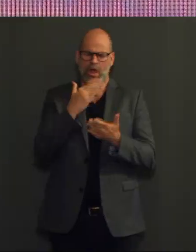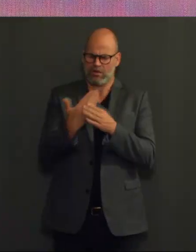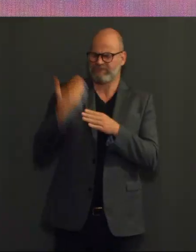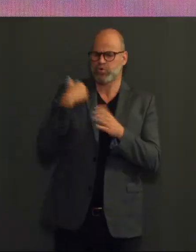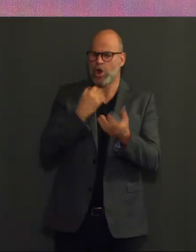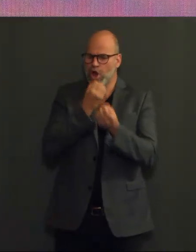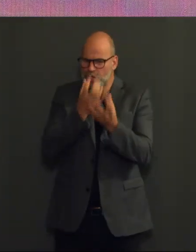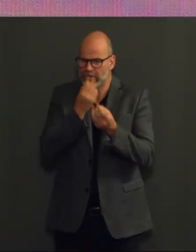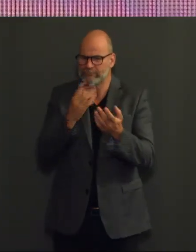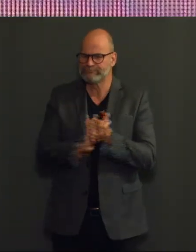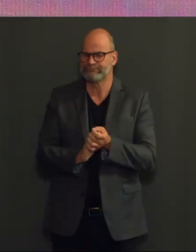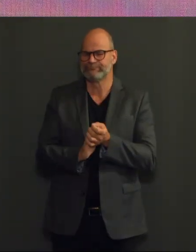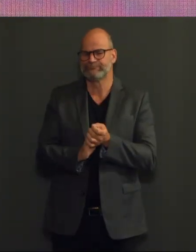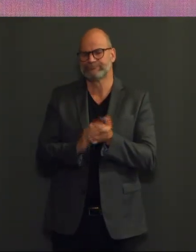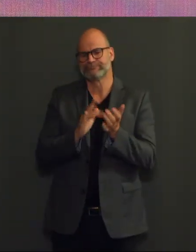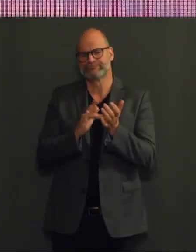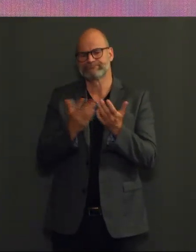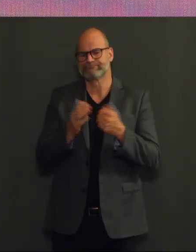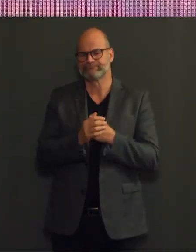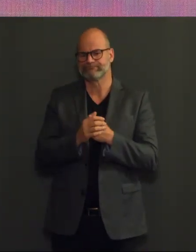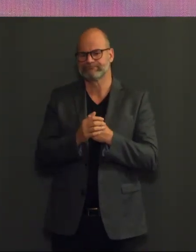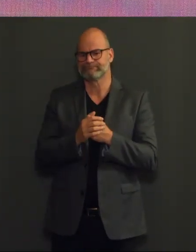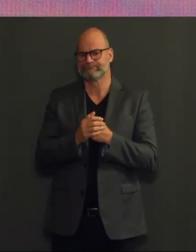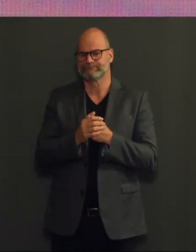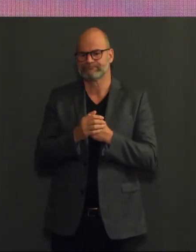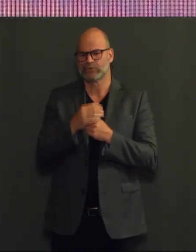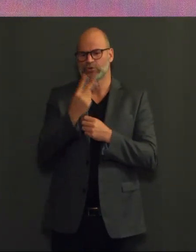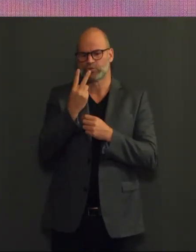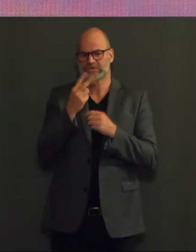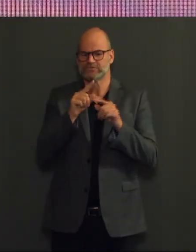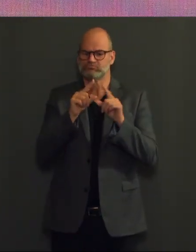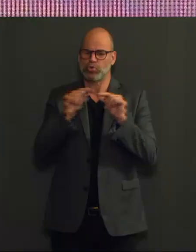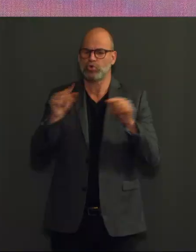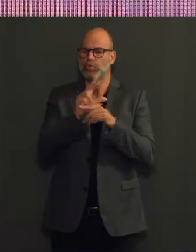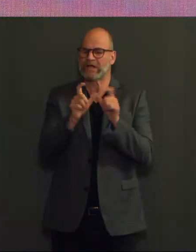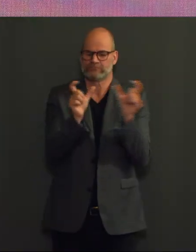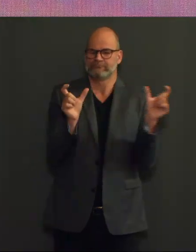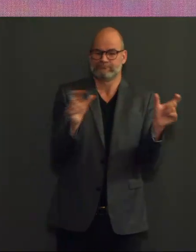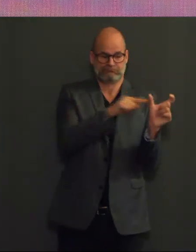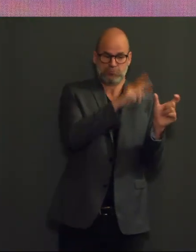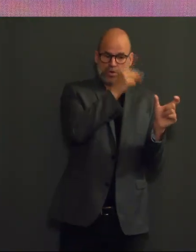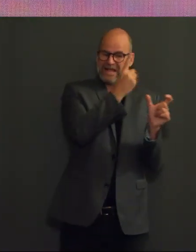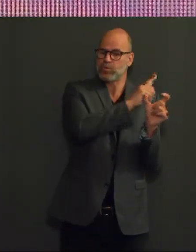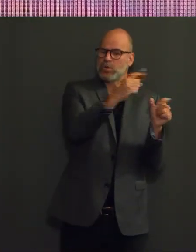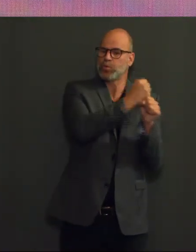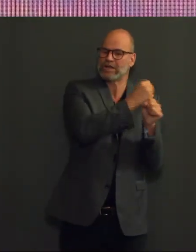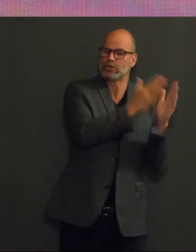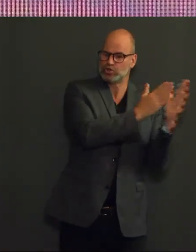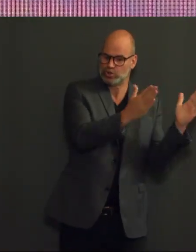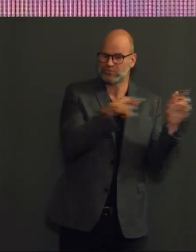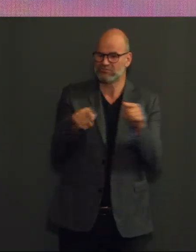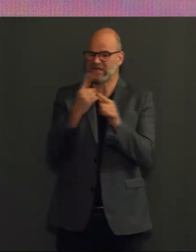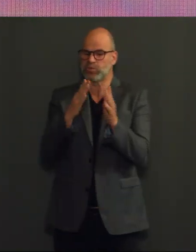vergelijken met een week waarin hemelvaart viel. Dus eigenlijk vergelijk je een week met één zondag met een week waarin